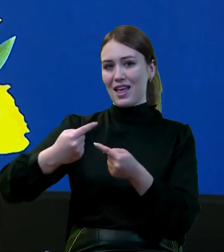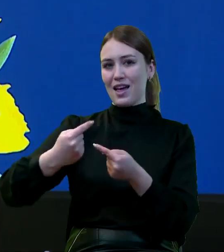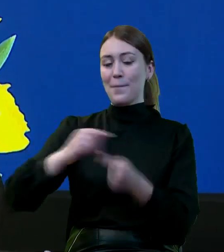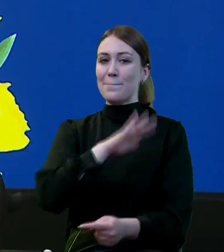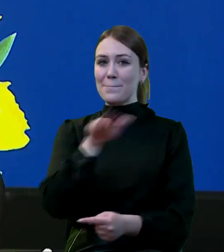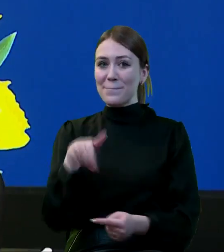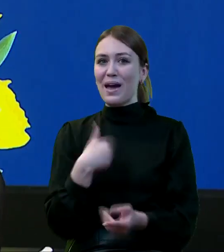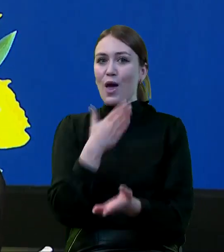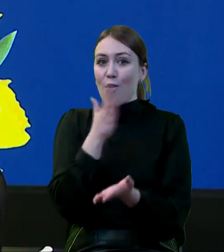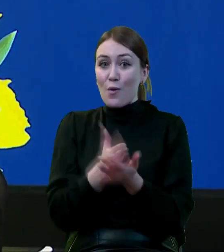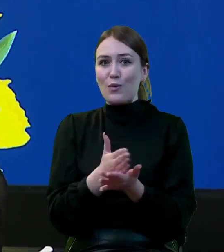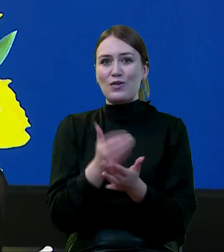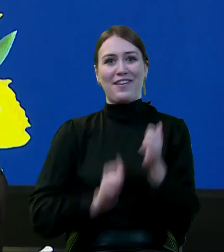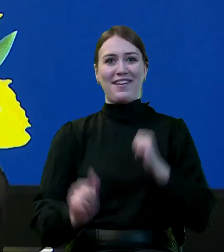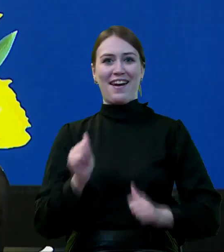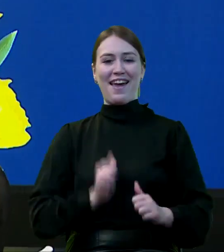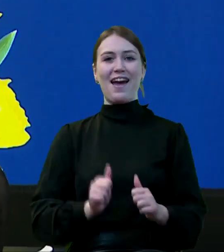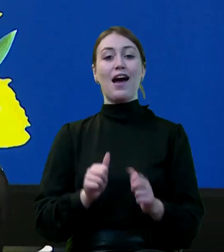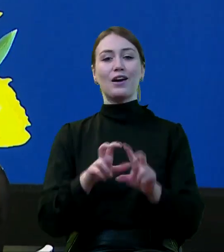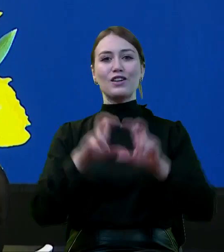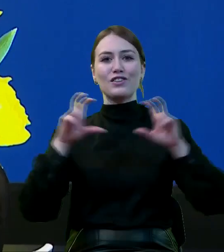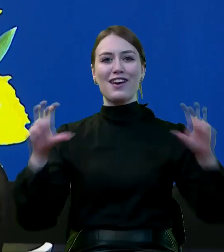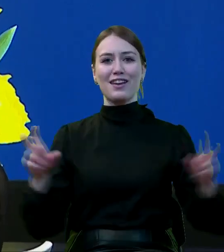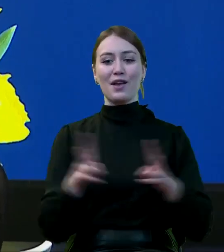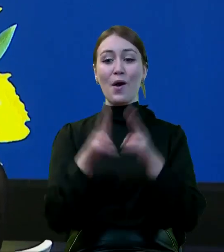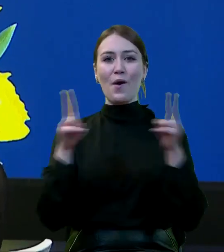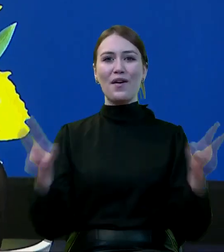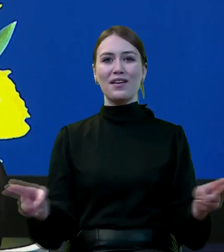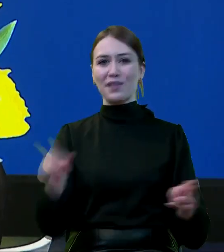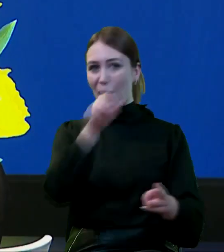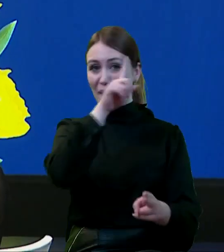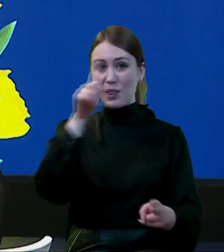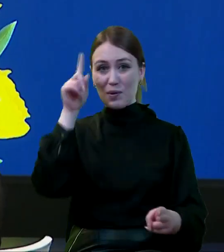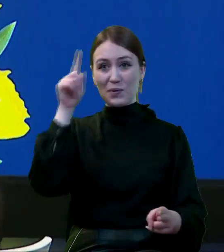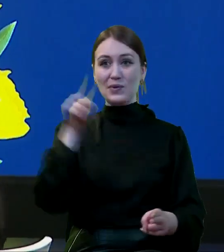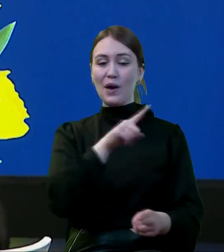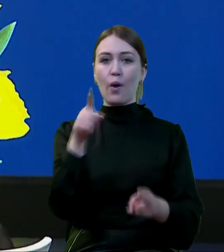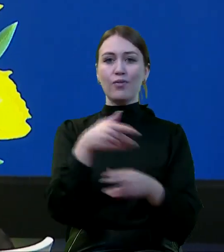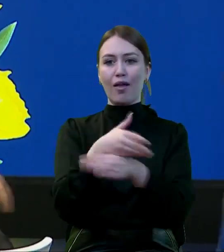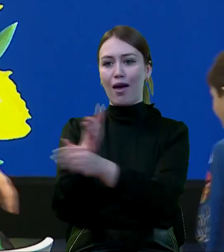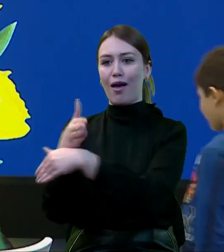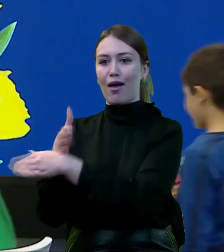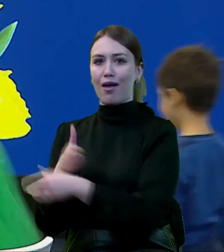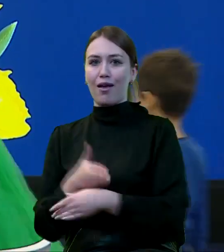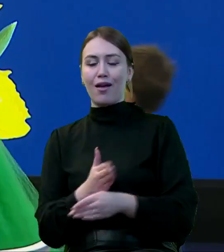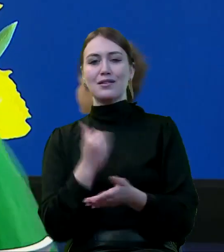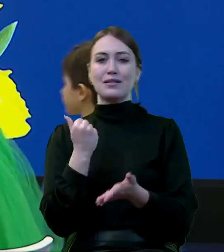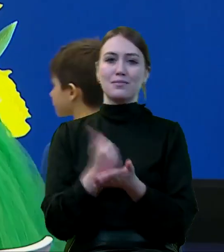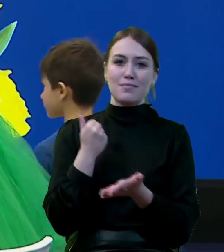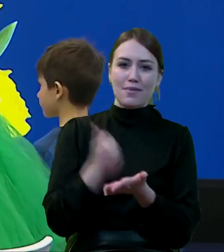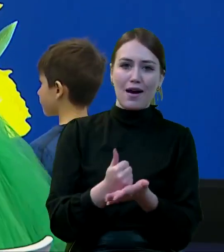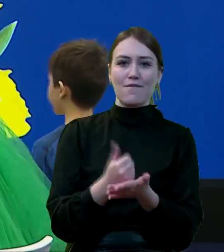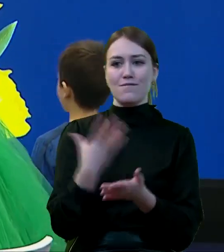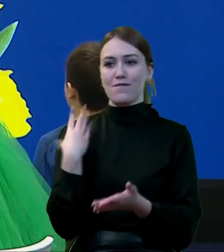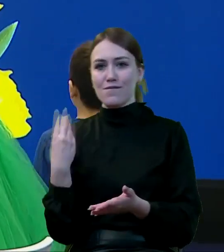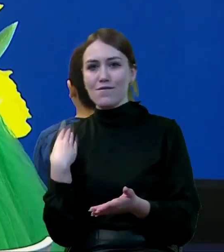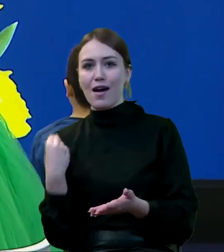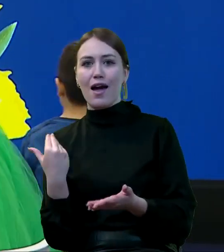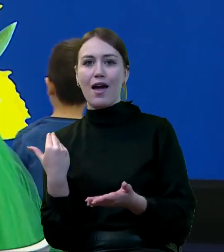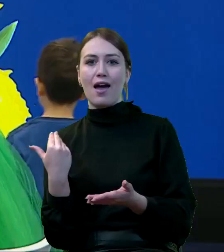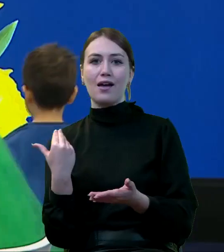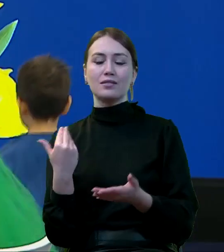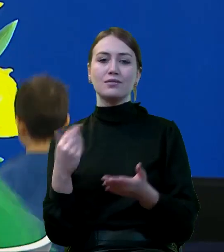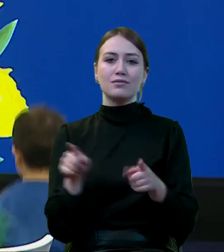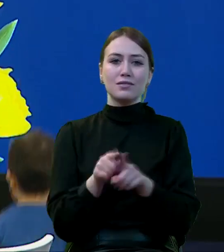wreszcie doczekaliśmy się czasów, gdzie ludzie nie są dzieleni ze względu na wiek, na